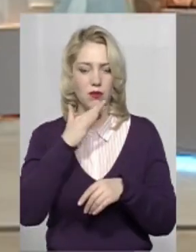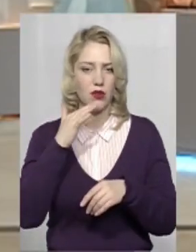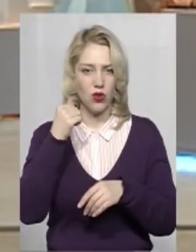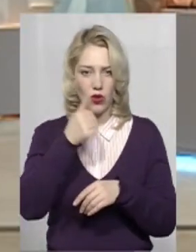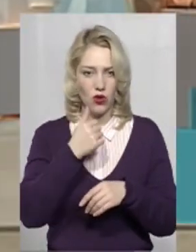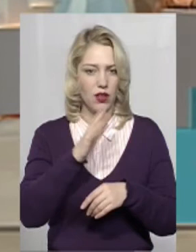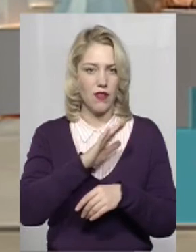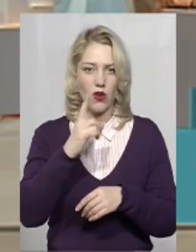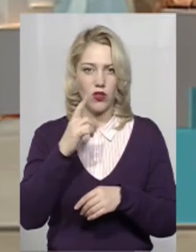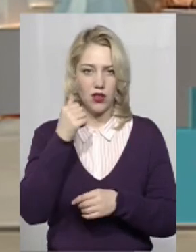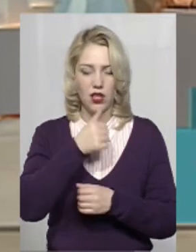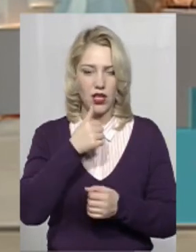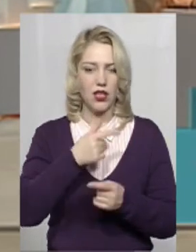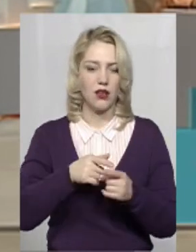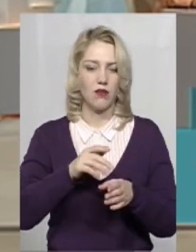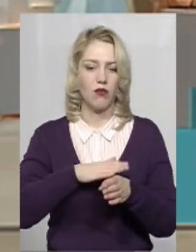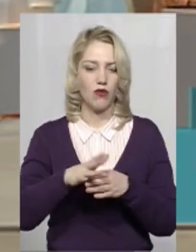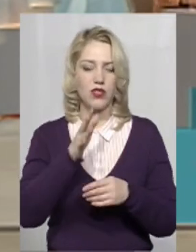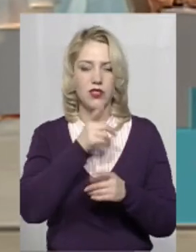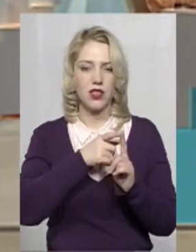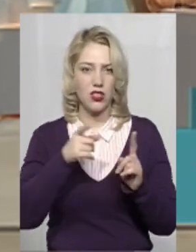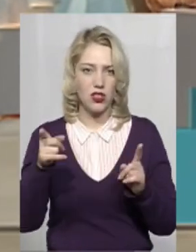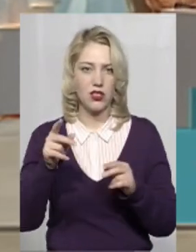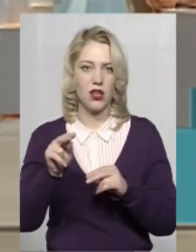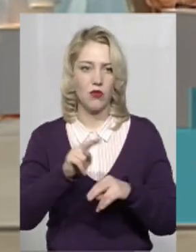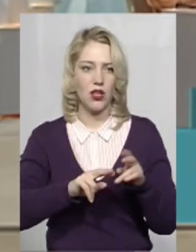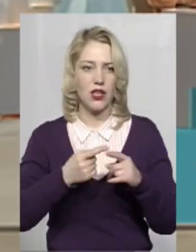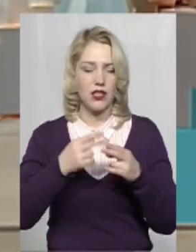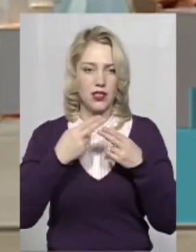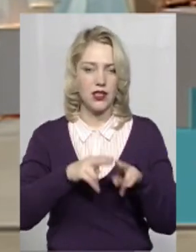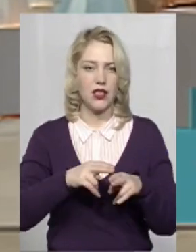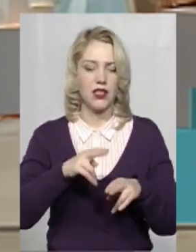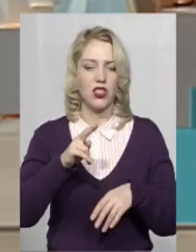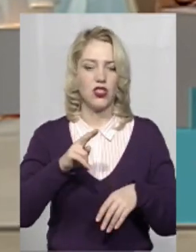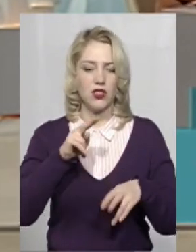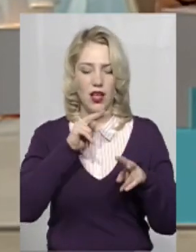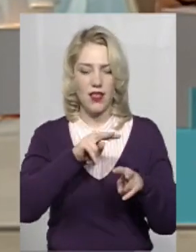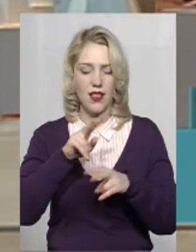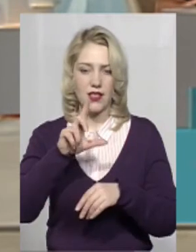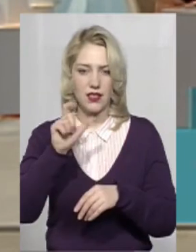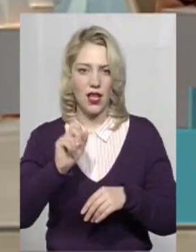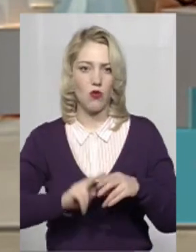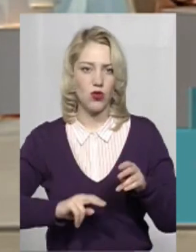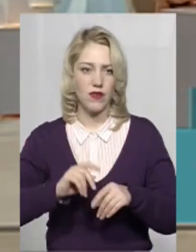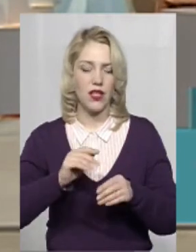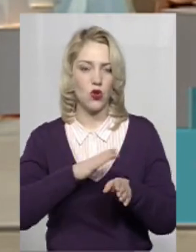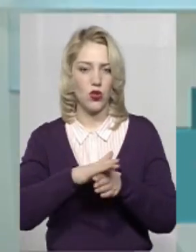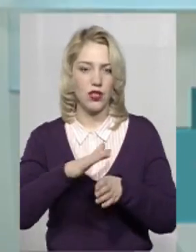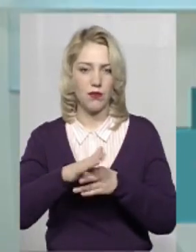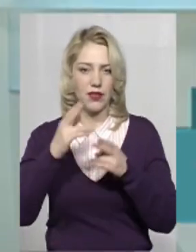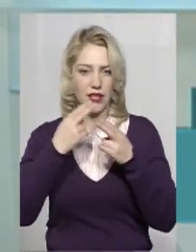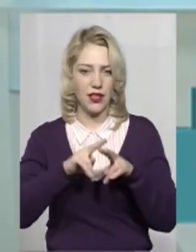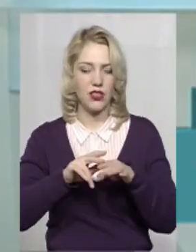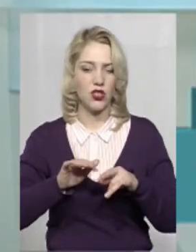це буде повністю на час будівництва. Це технічний нагляд за будівництвом, за дотриманням технологічних